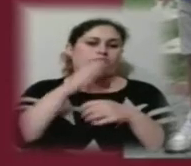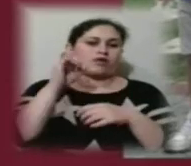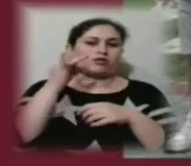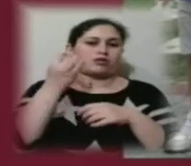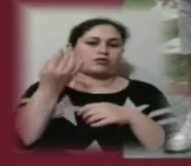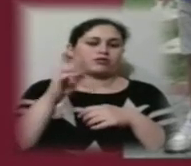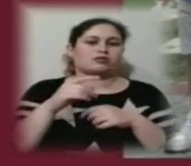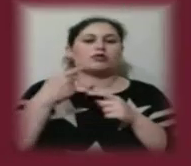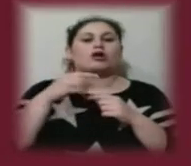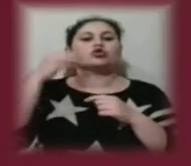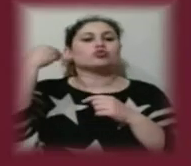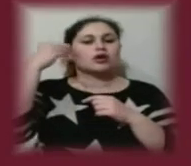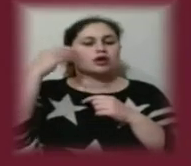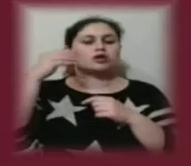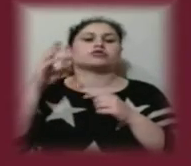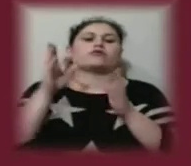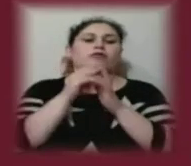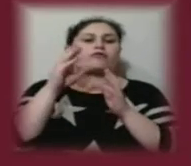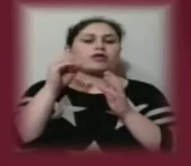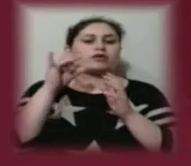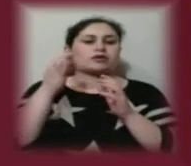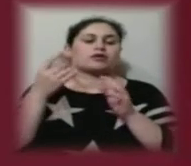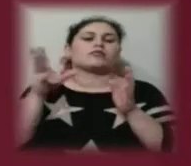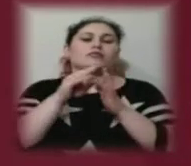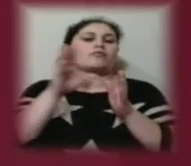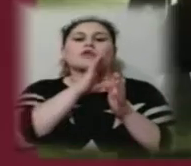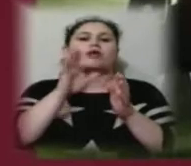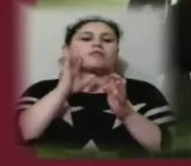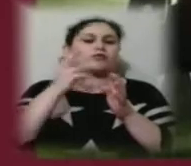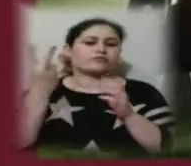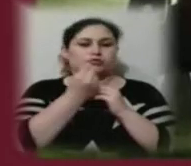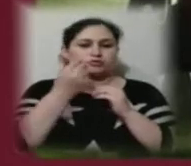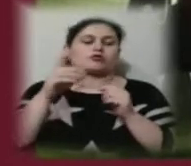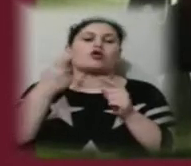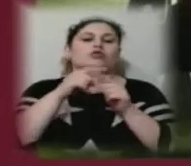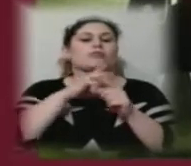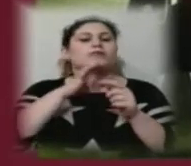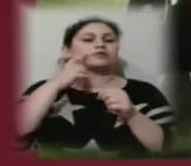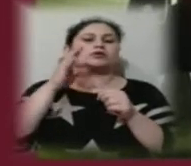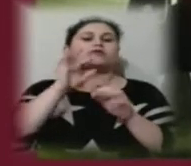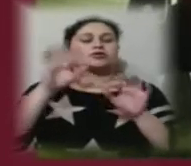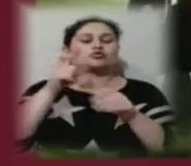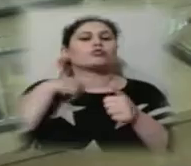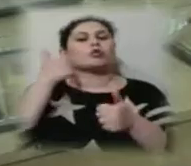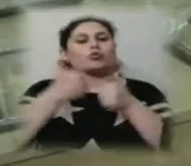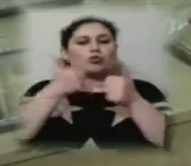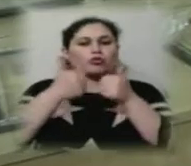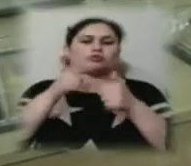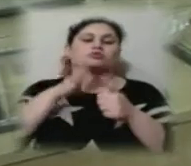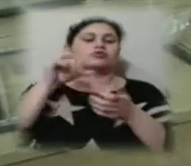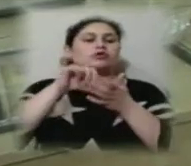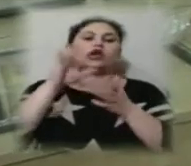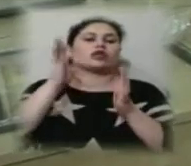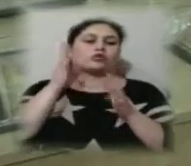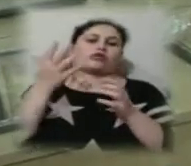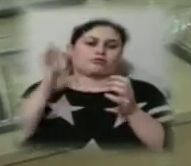мамою пробули два тижні. Дівчинка говорить, що не лише брала участь у конкурсних завданнях, а й знайшла нових друзів. Мені